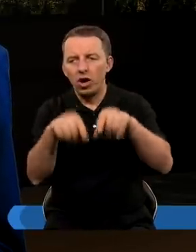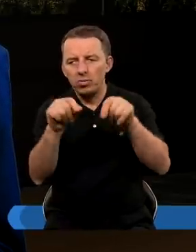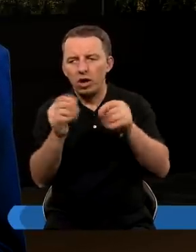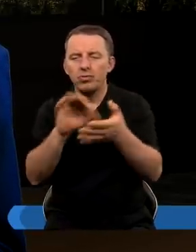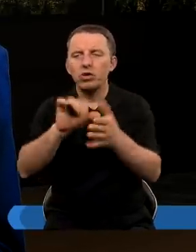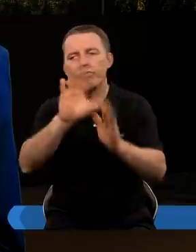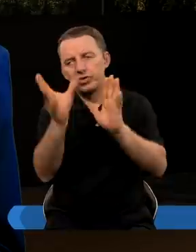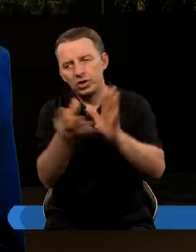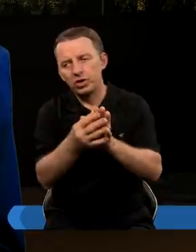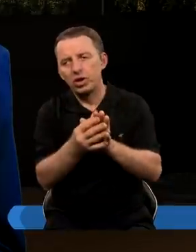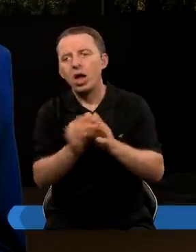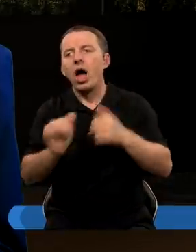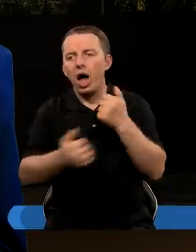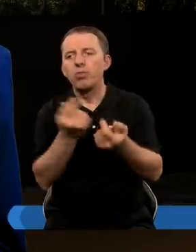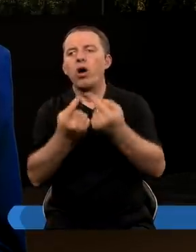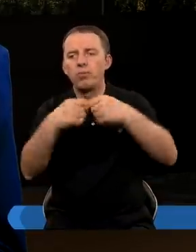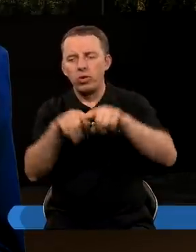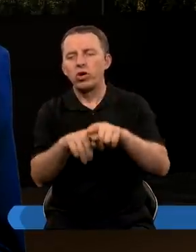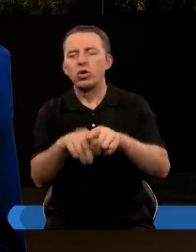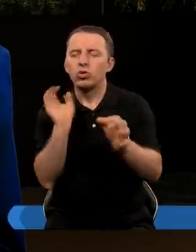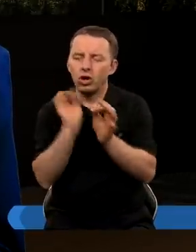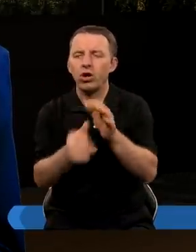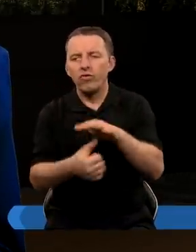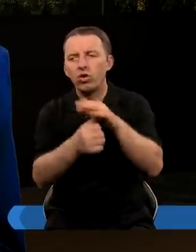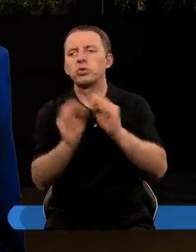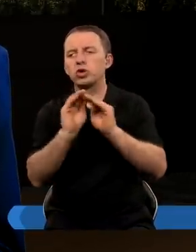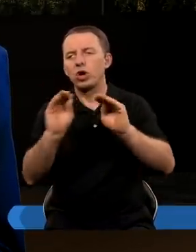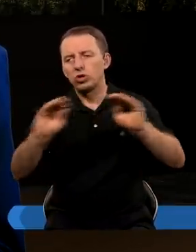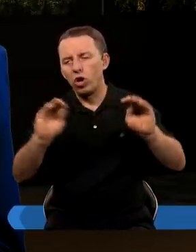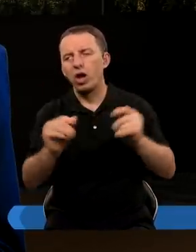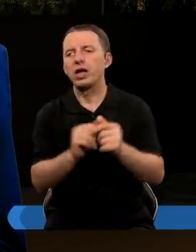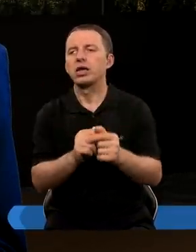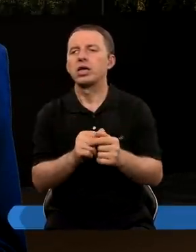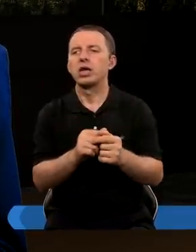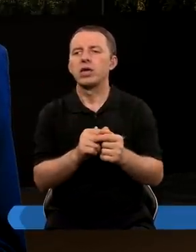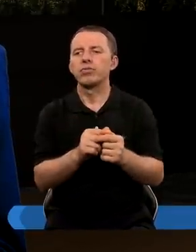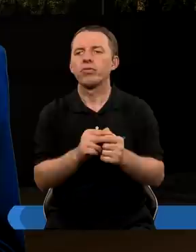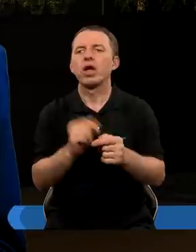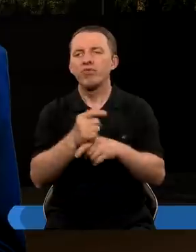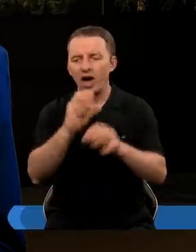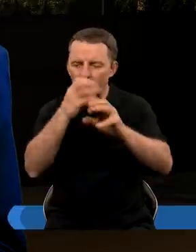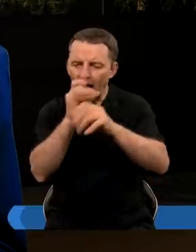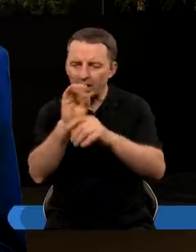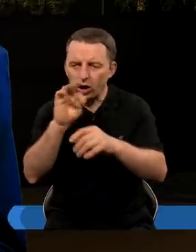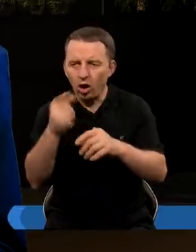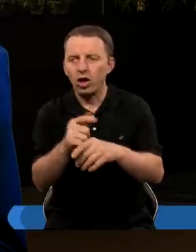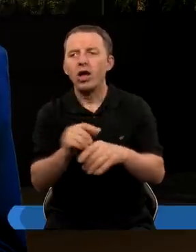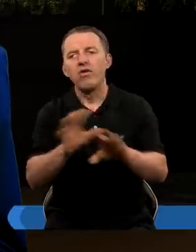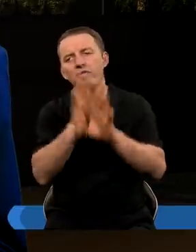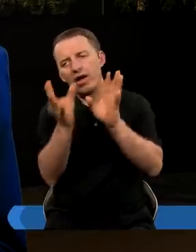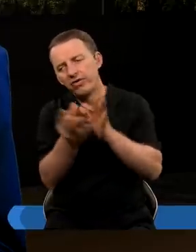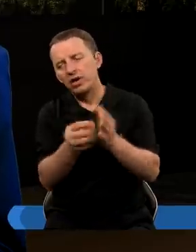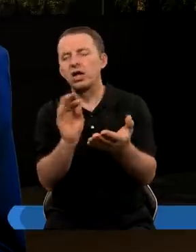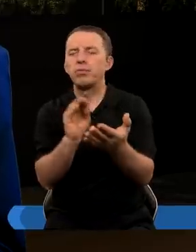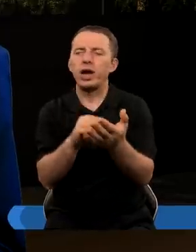ich spośród wszystkich innych, aby pełnili szczególną funkcję. Byli przeszkoleni w astrologii, we